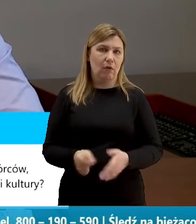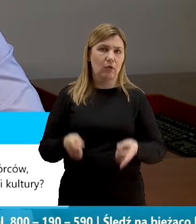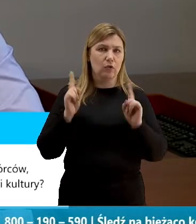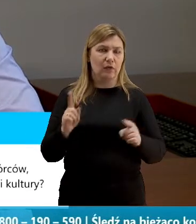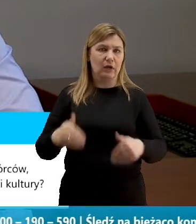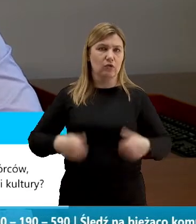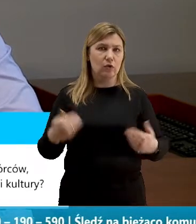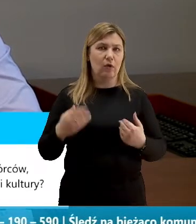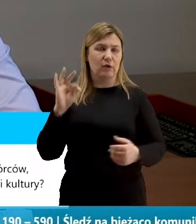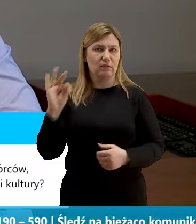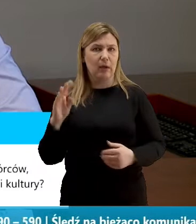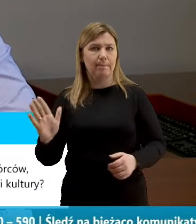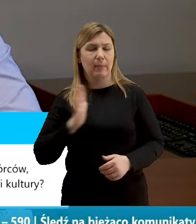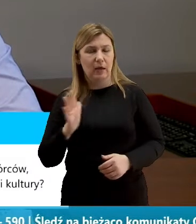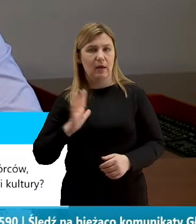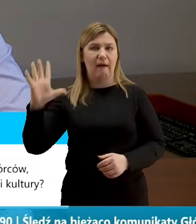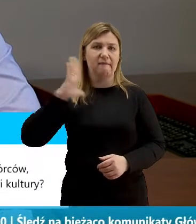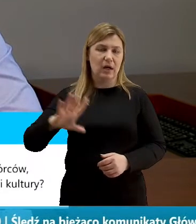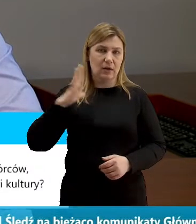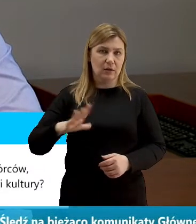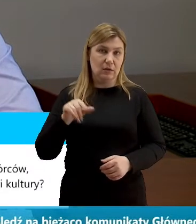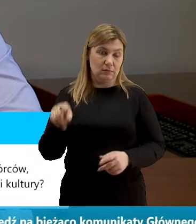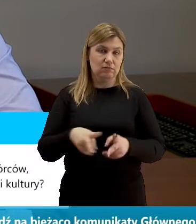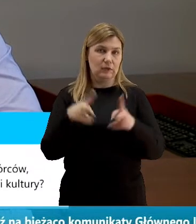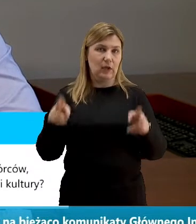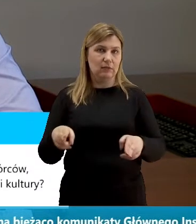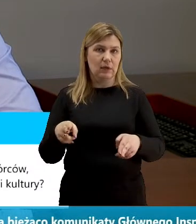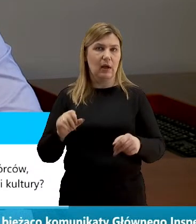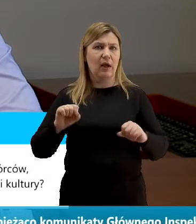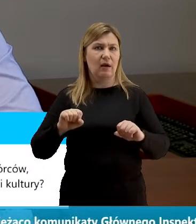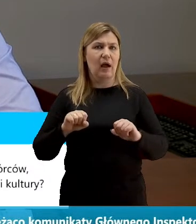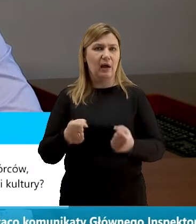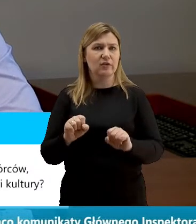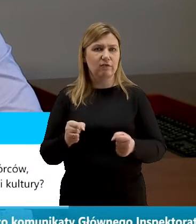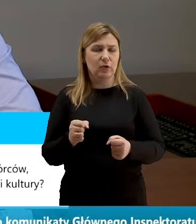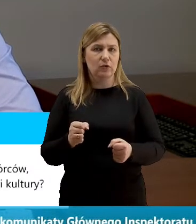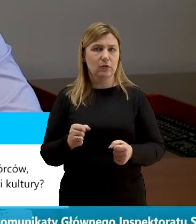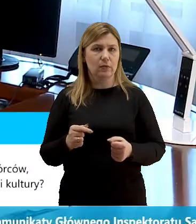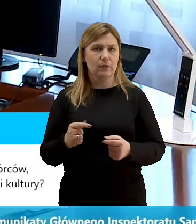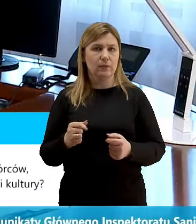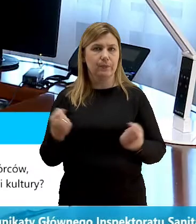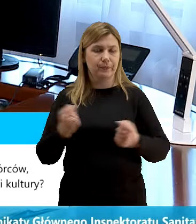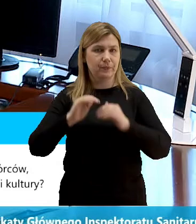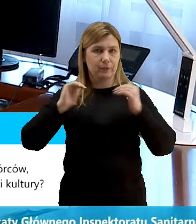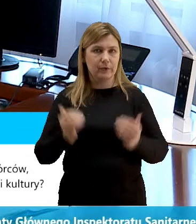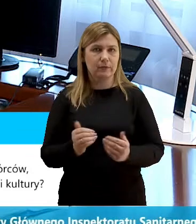bezpieczeństwo warto ten zakres aktywności mocno ograniczyć